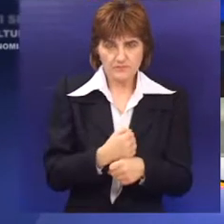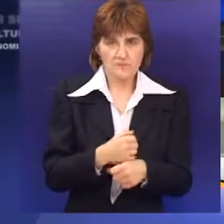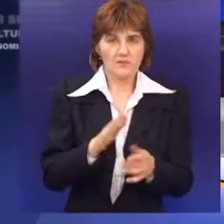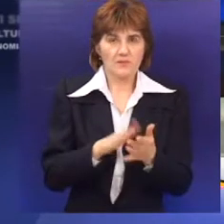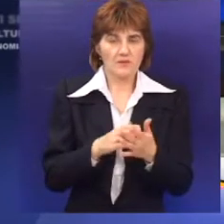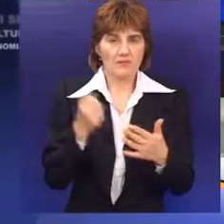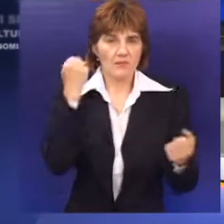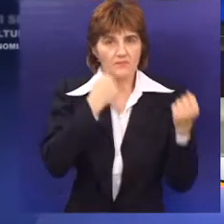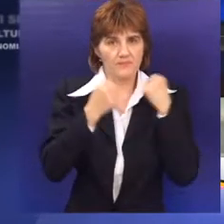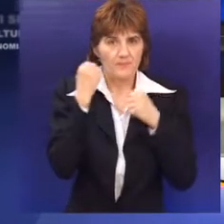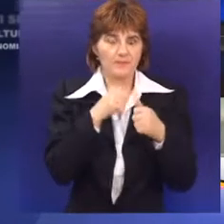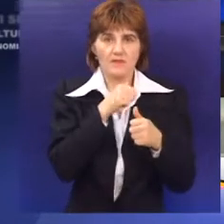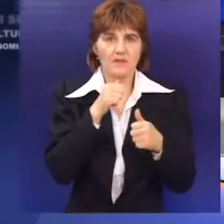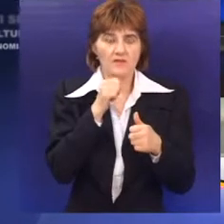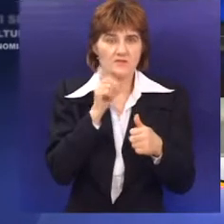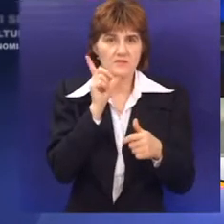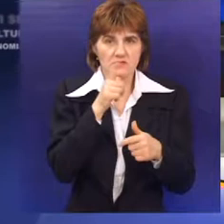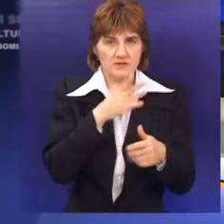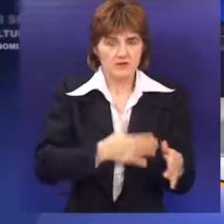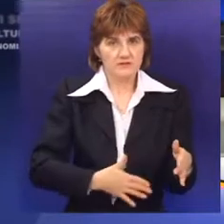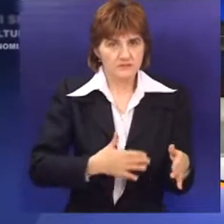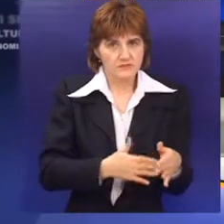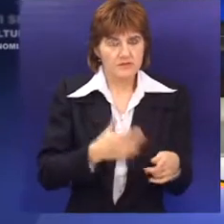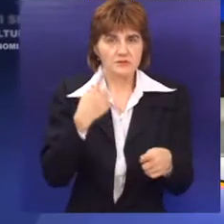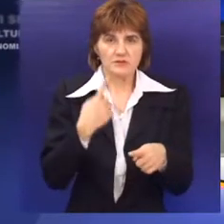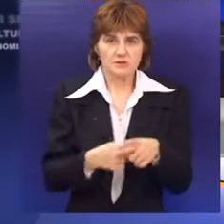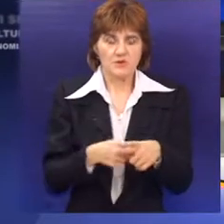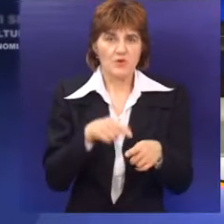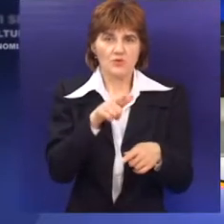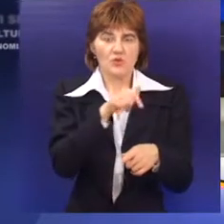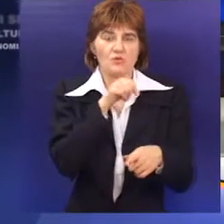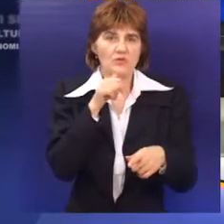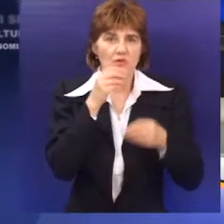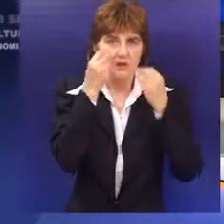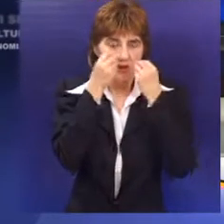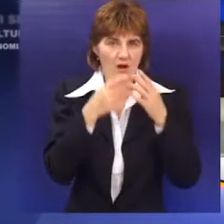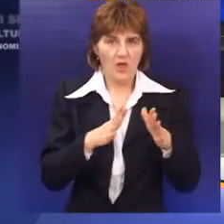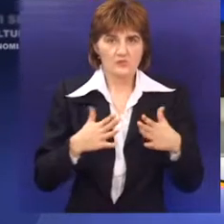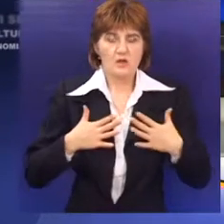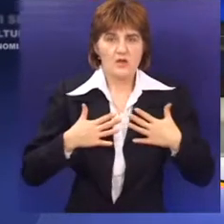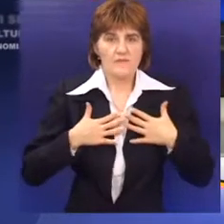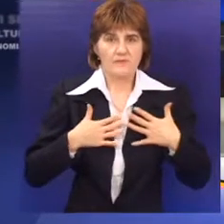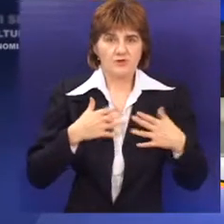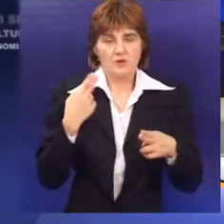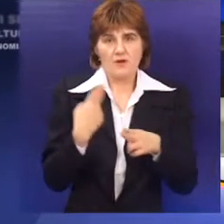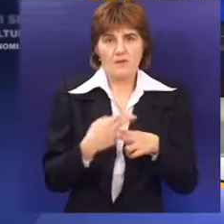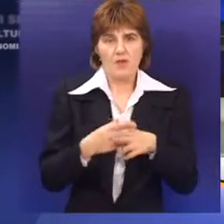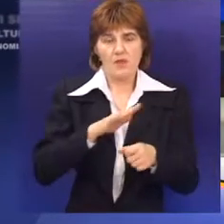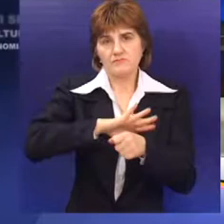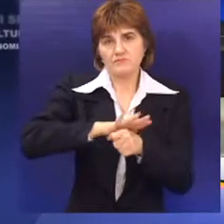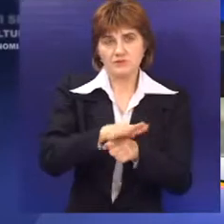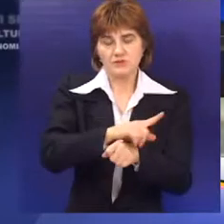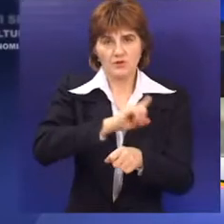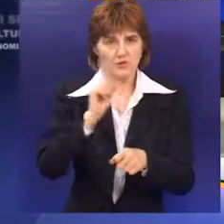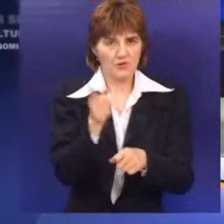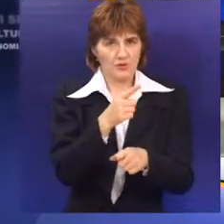nasilje je definisano kao svaki oblik ponašanja koje ima za cilj namjerno nanošenje psihičkog ili fizičkog bola drugome.